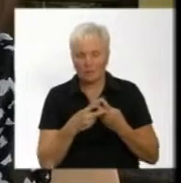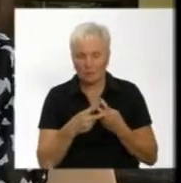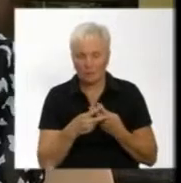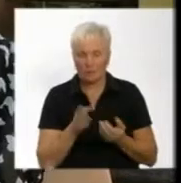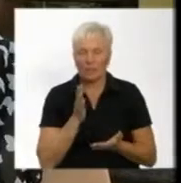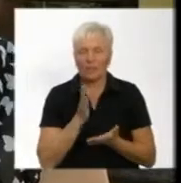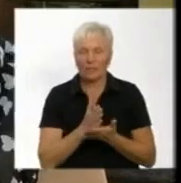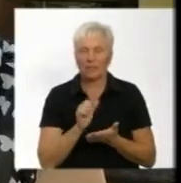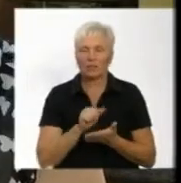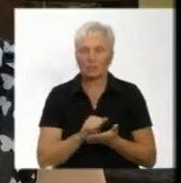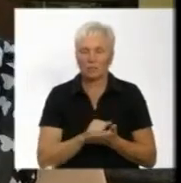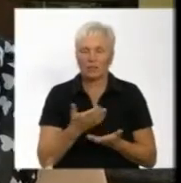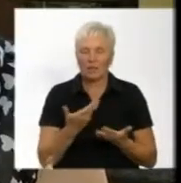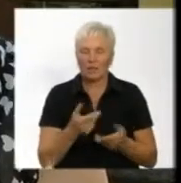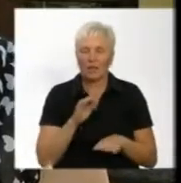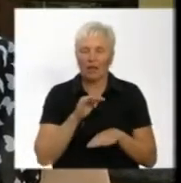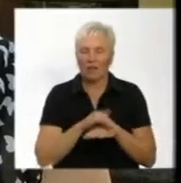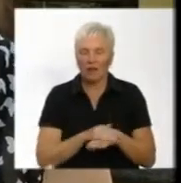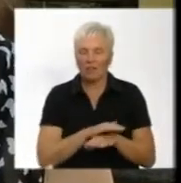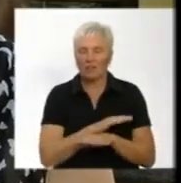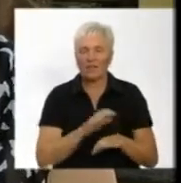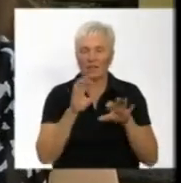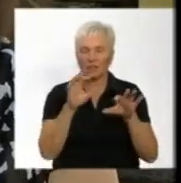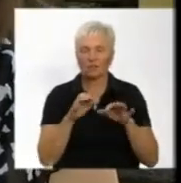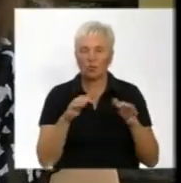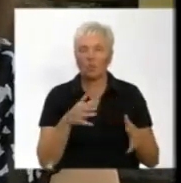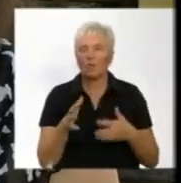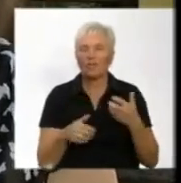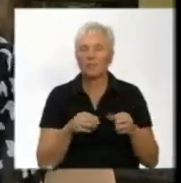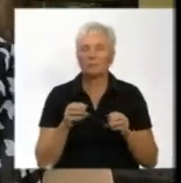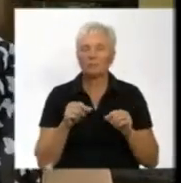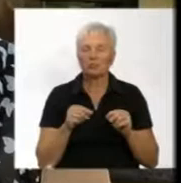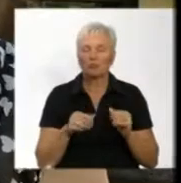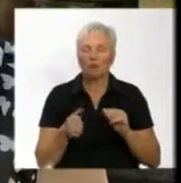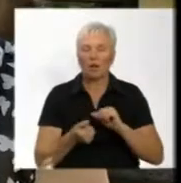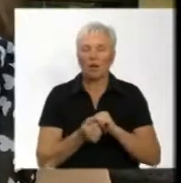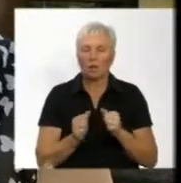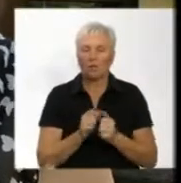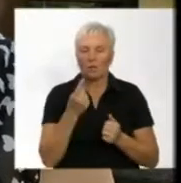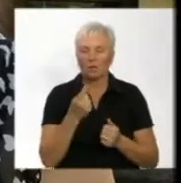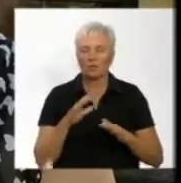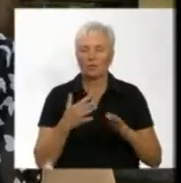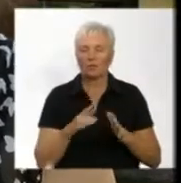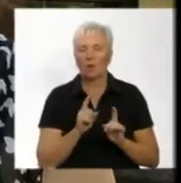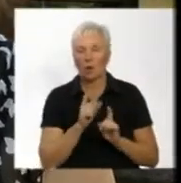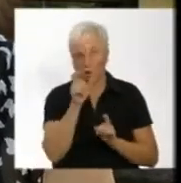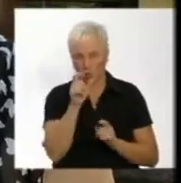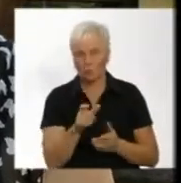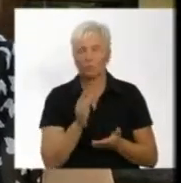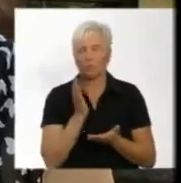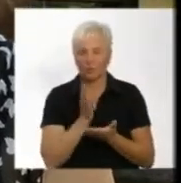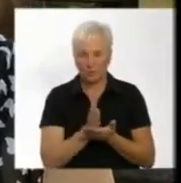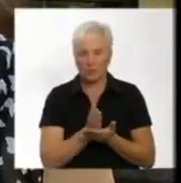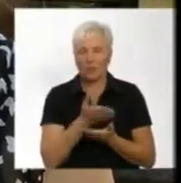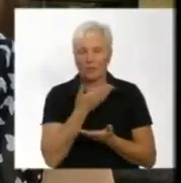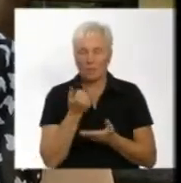задокументовано кілька фактів незаконного видобутку піщаного каменю. В одному випадку особи встановлені, але вони не мають